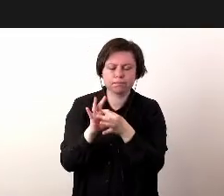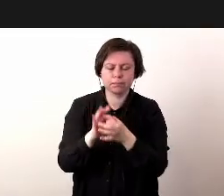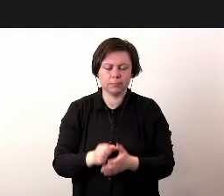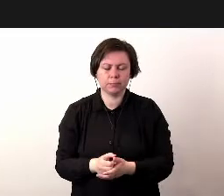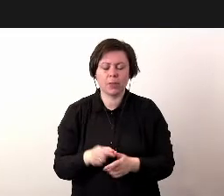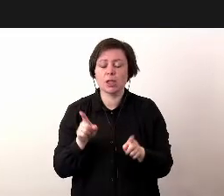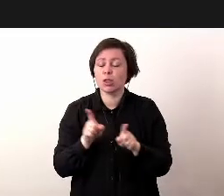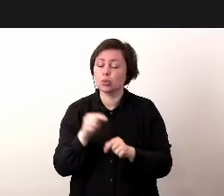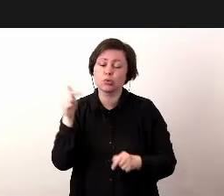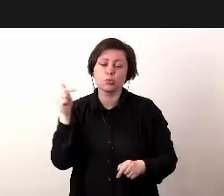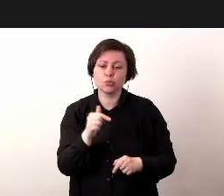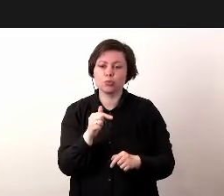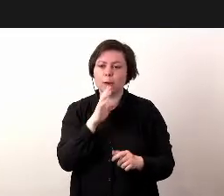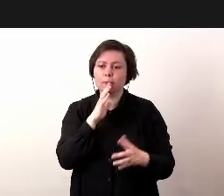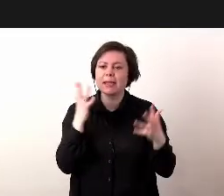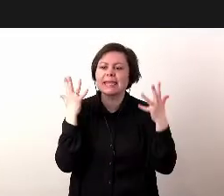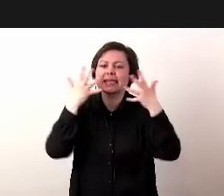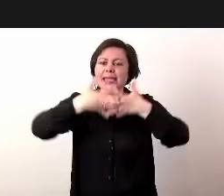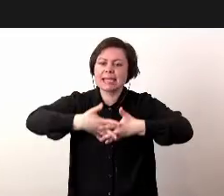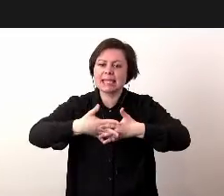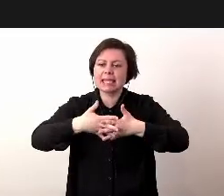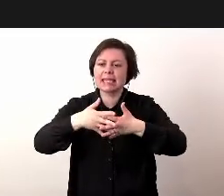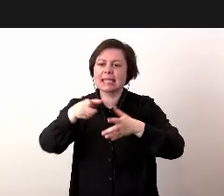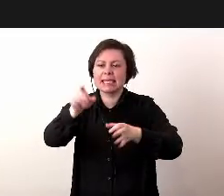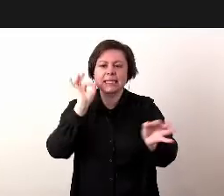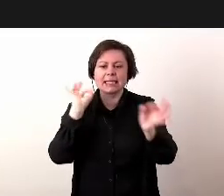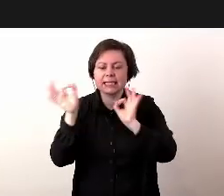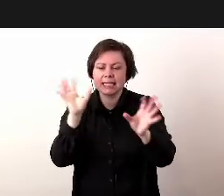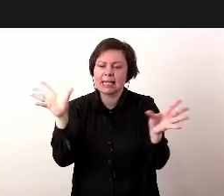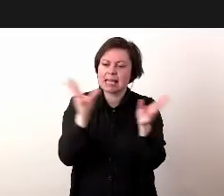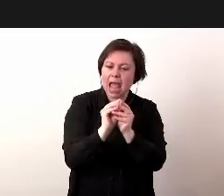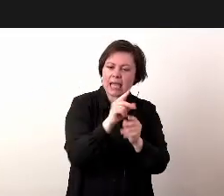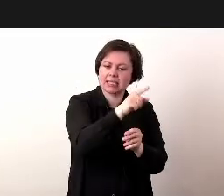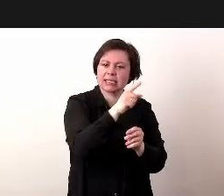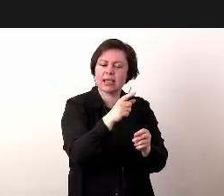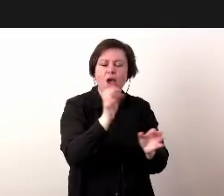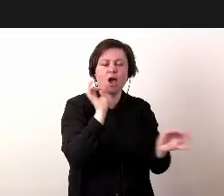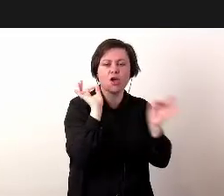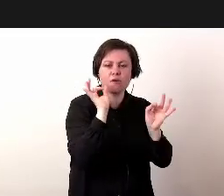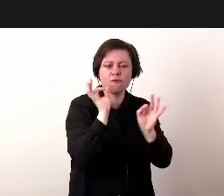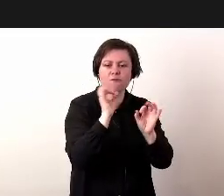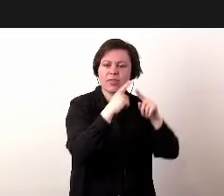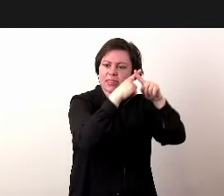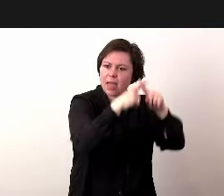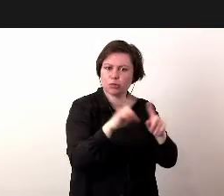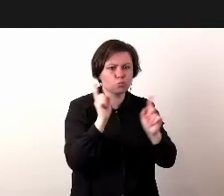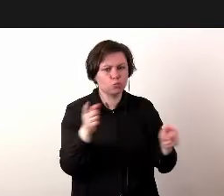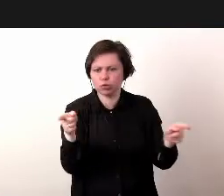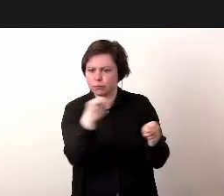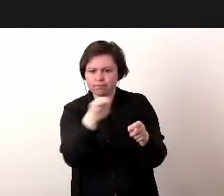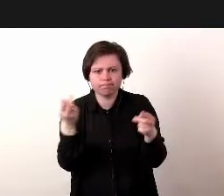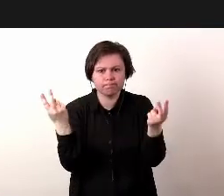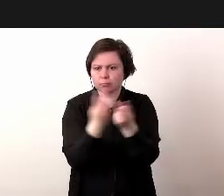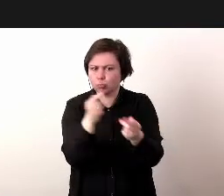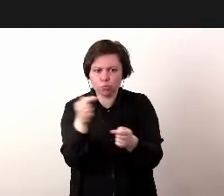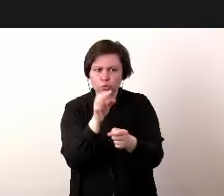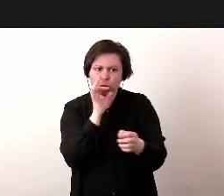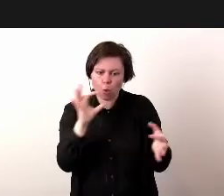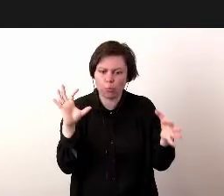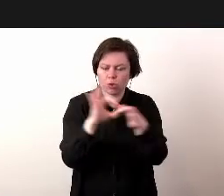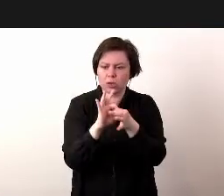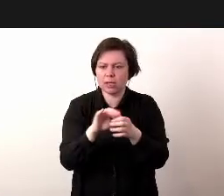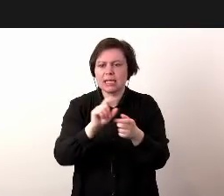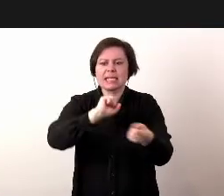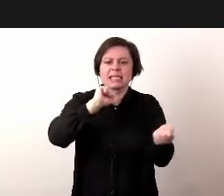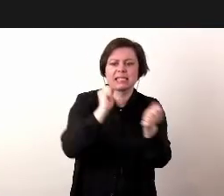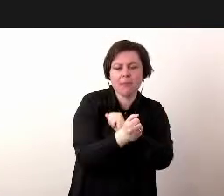Musi też być integracja tych danych razem z danymi dotyczącymi testów, wszelkiego rodzaju zmian